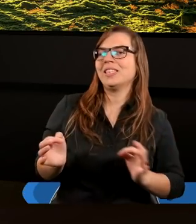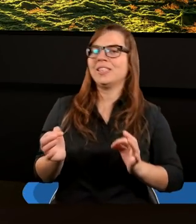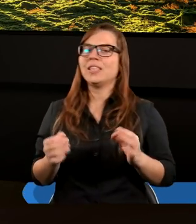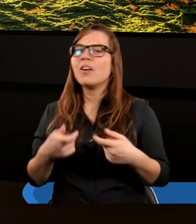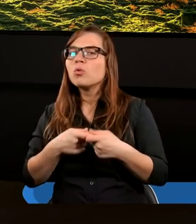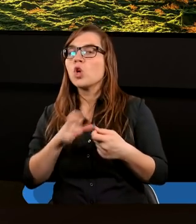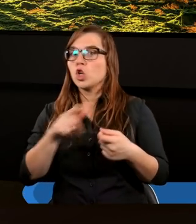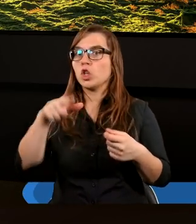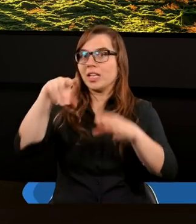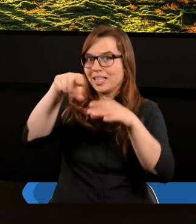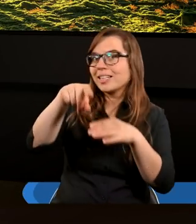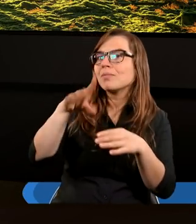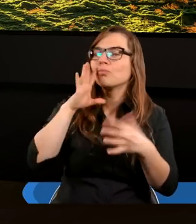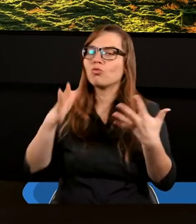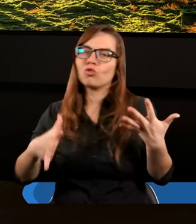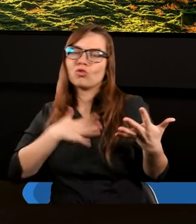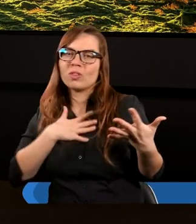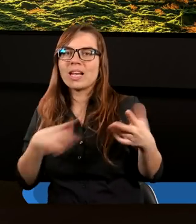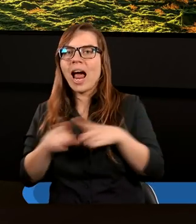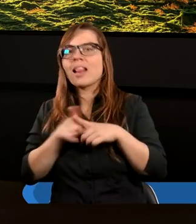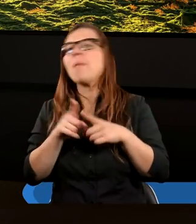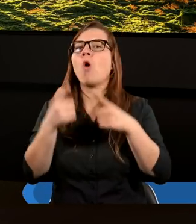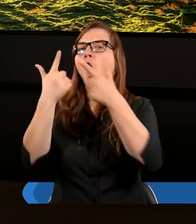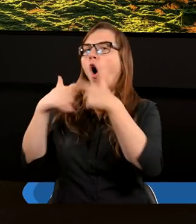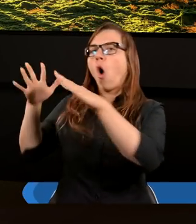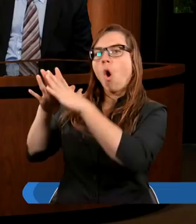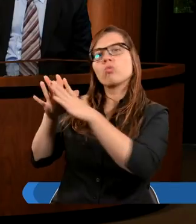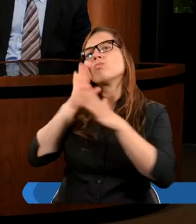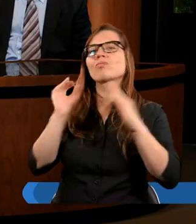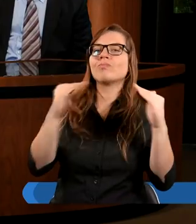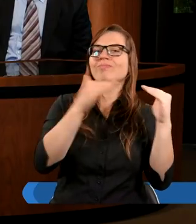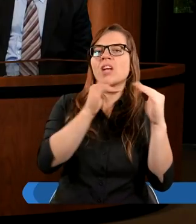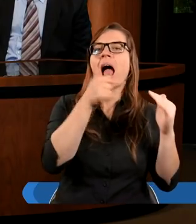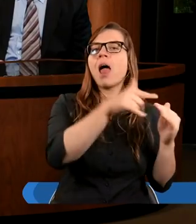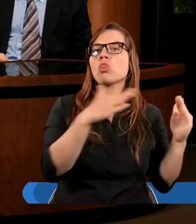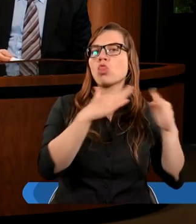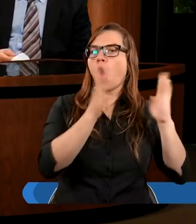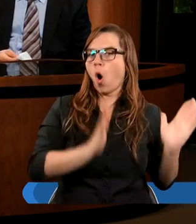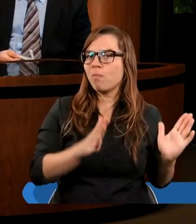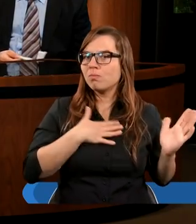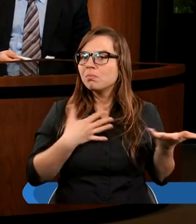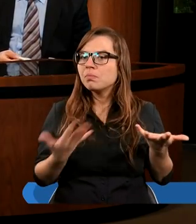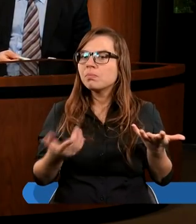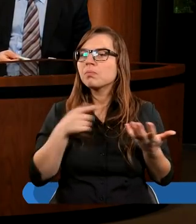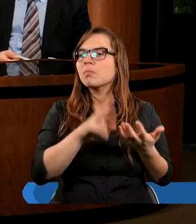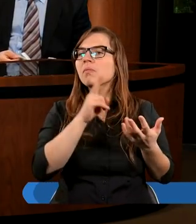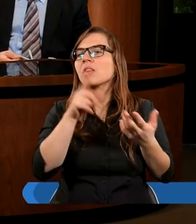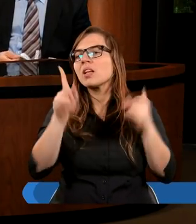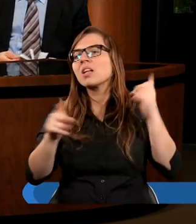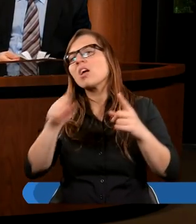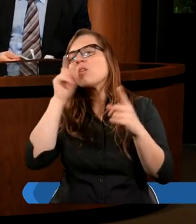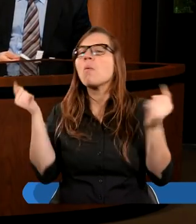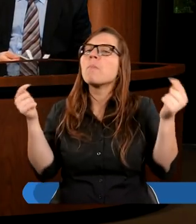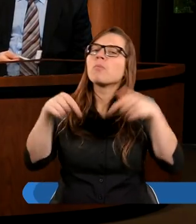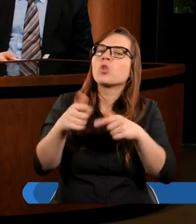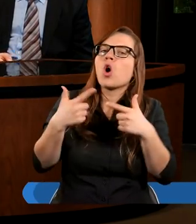czy tak czujemy się w tej społeczności Bożej? No to też jest różnie, dlatego że każdy, że tak powiem, przychodzi